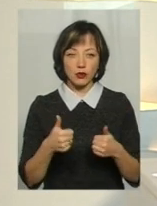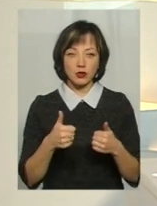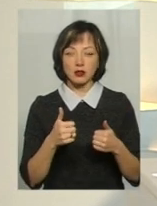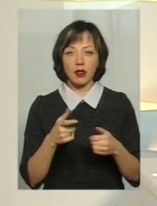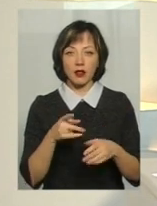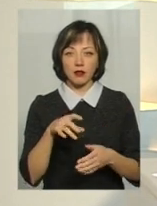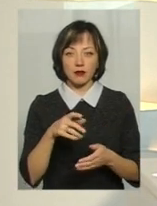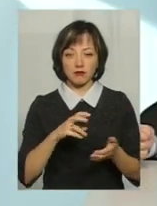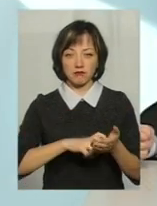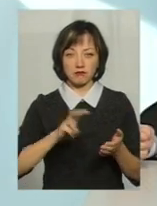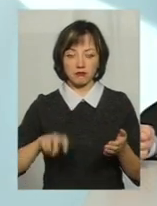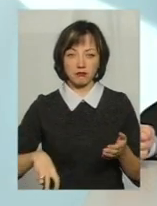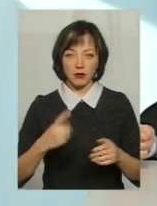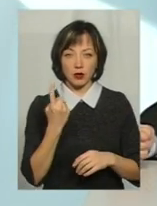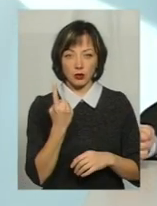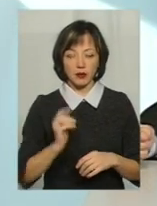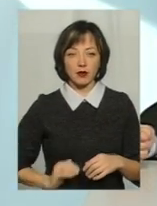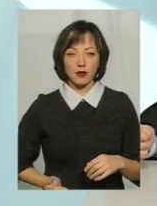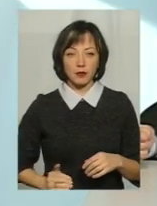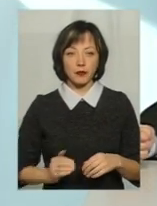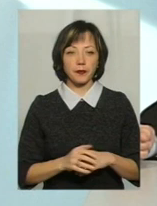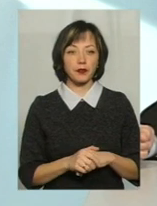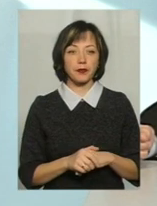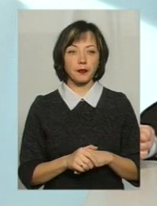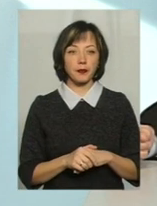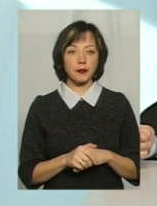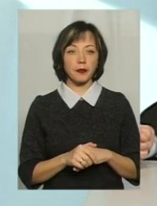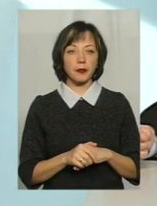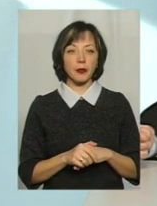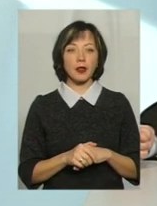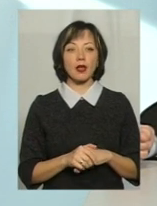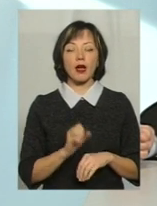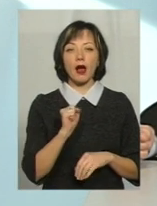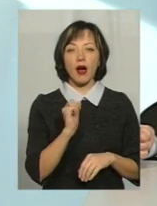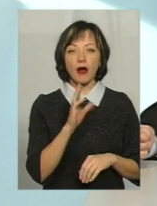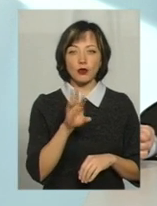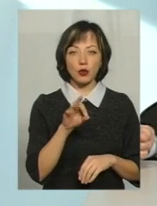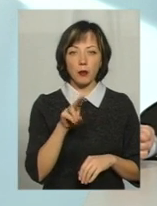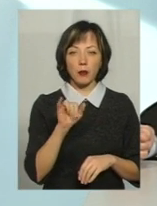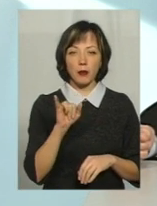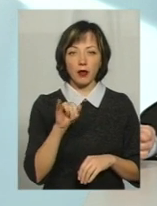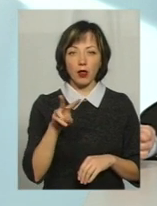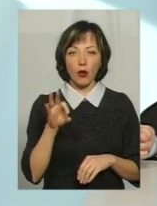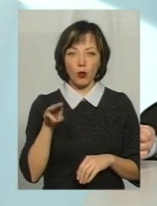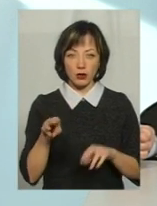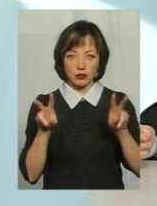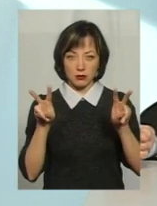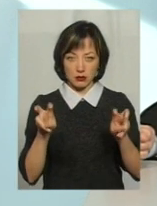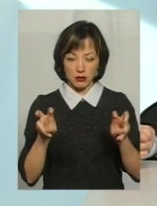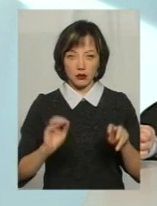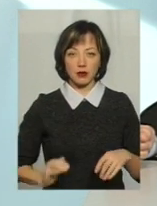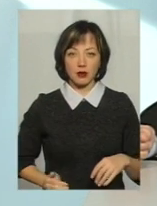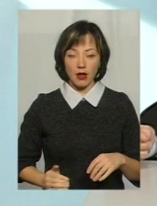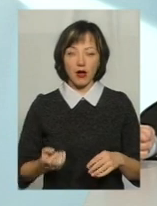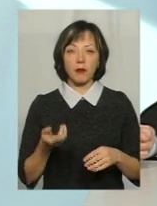участь у конкурсі, він знявся, так? Не зовсім так. Автопілот – це перевізник, який на сьогоднішній день вже придбав 11